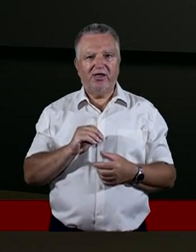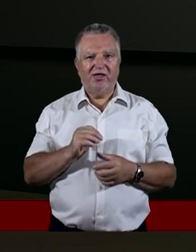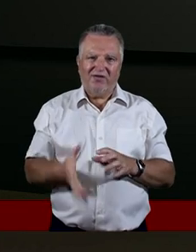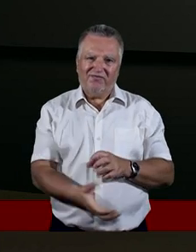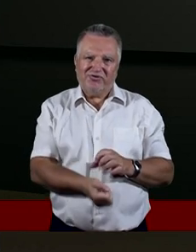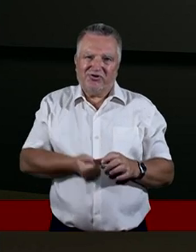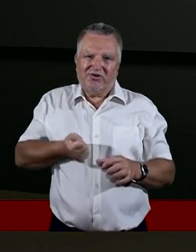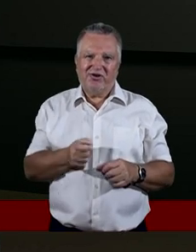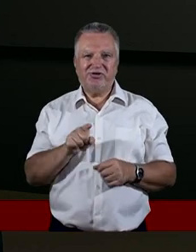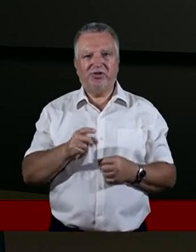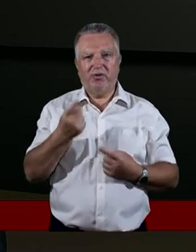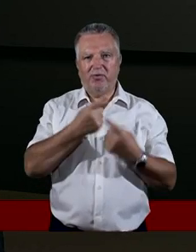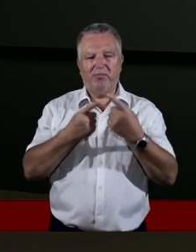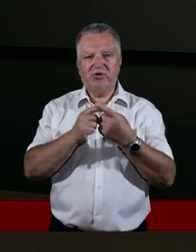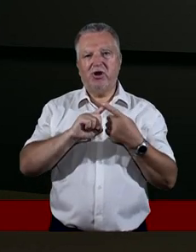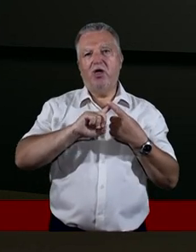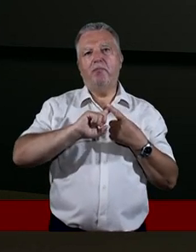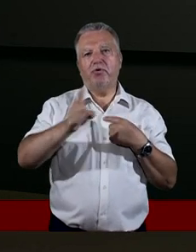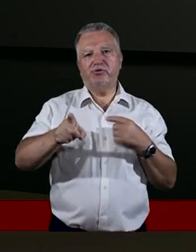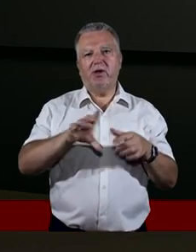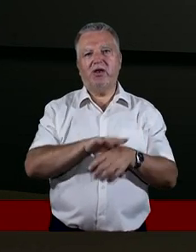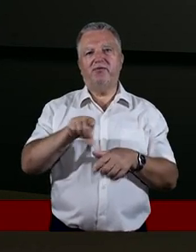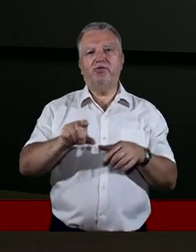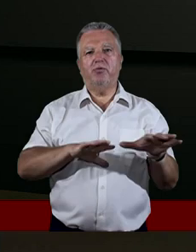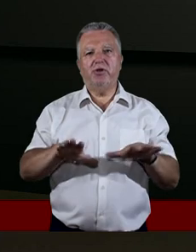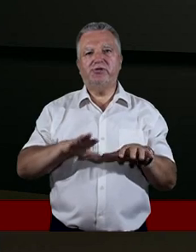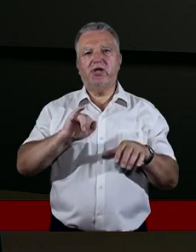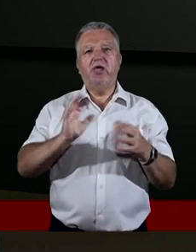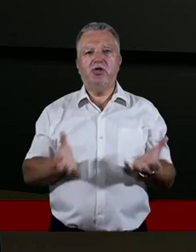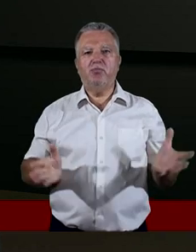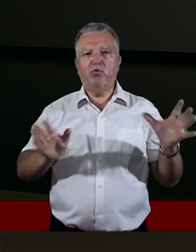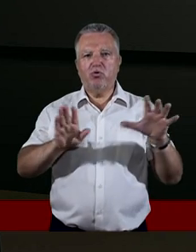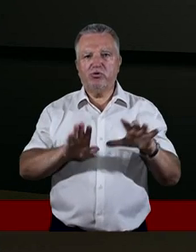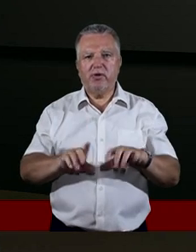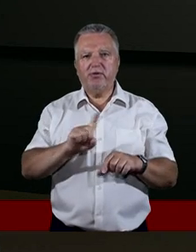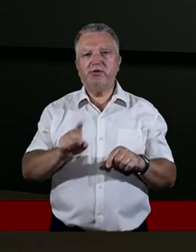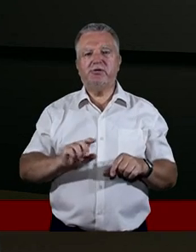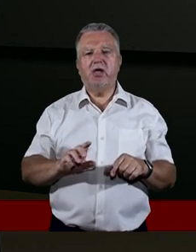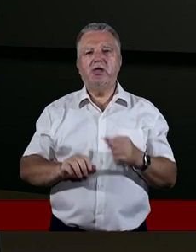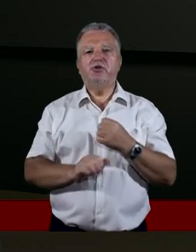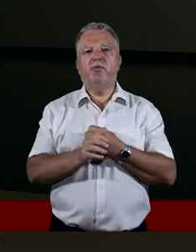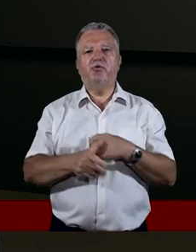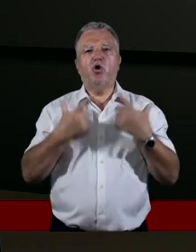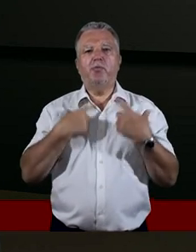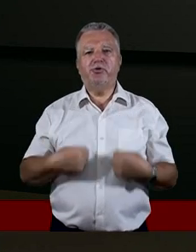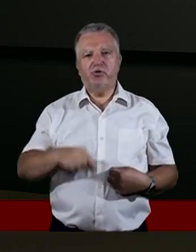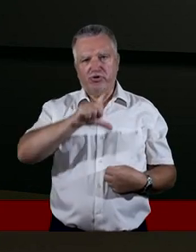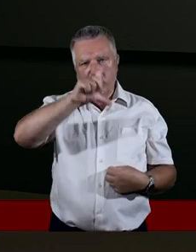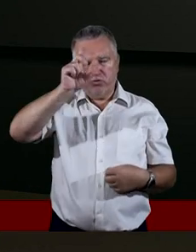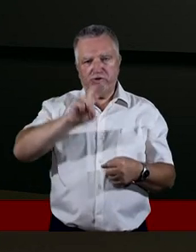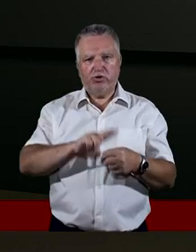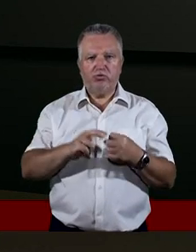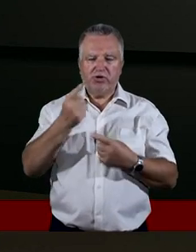dotyczącą właśnie posłania w dane miejsce i błogosławieństwa z powodu obecności ludzi, którzy myślą